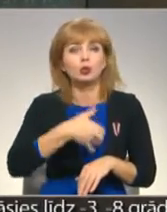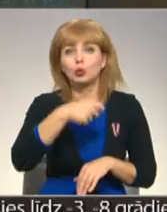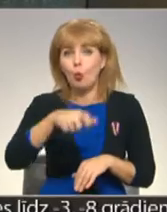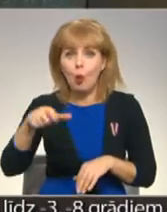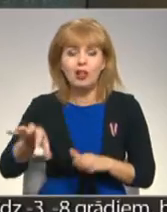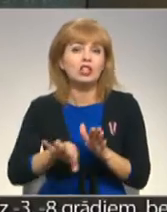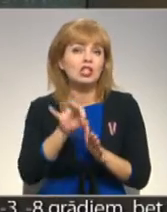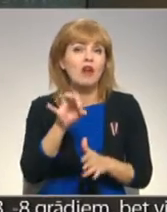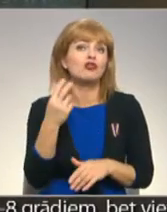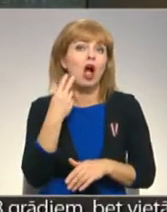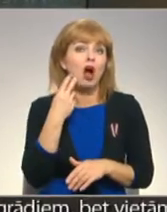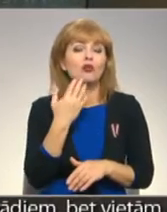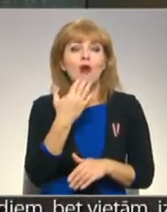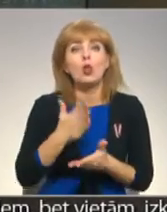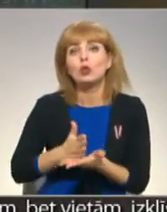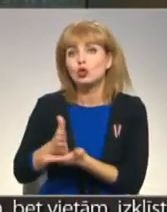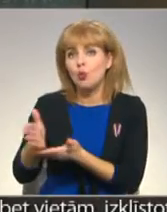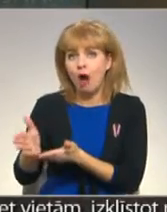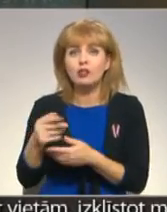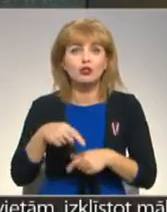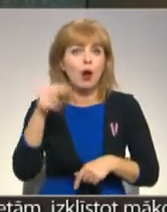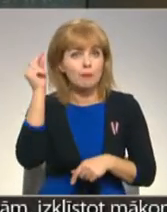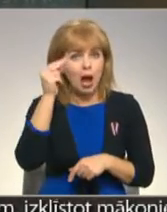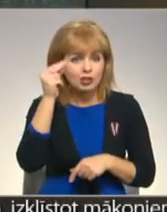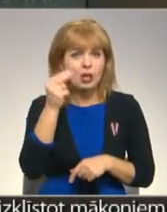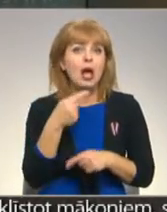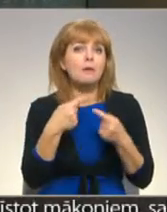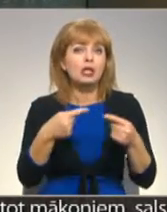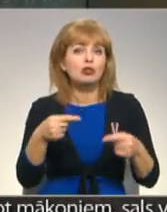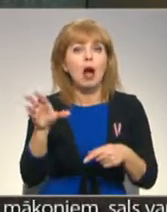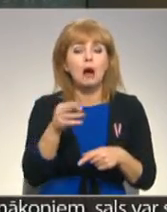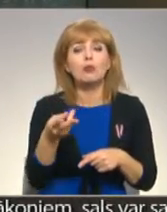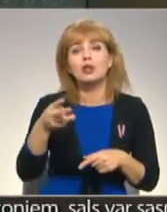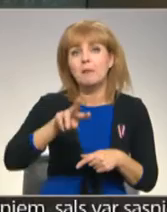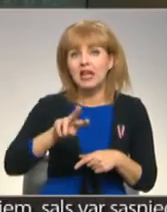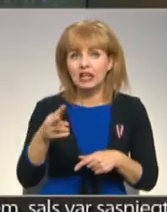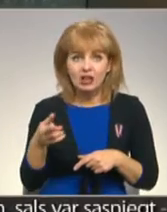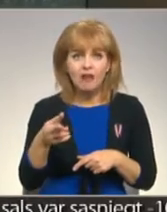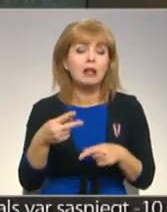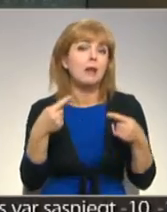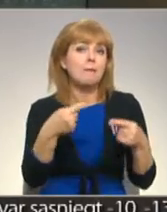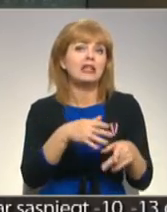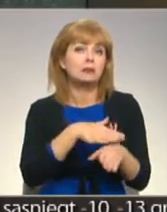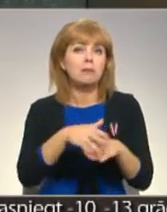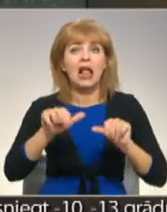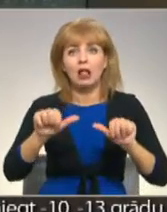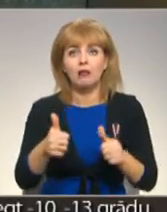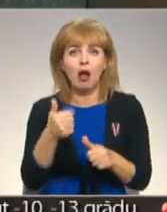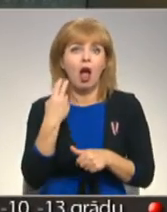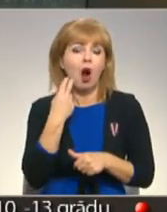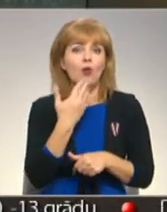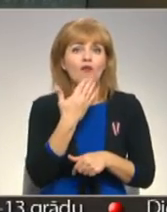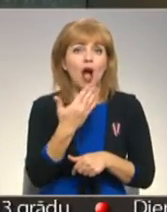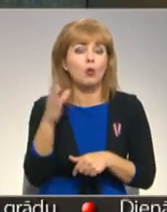izvēlējušies angļu valodas novirzin, šos mācību priekšmetas apgūs bilingvāli. Mērķis pilnveidot angļu valodas apguvu un radīt iespēju to izmantot